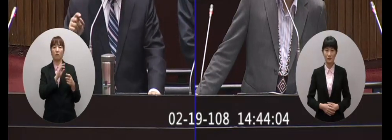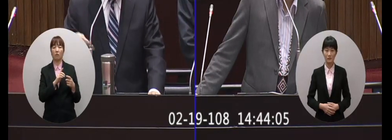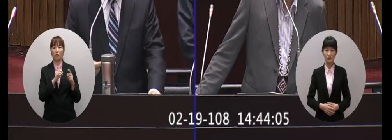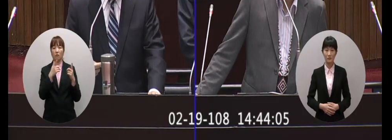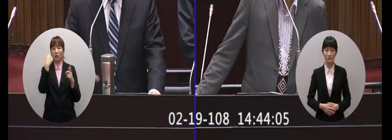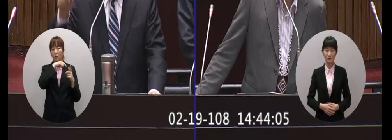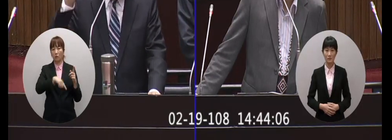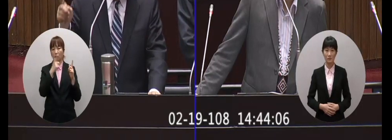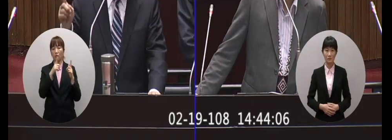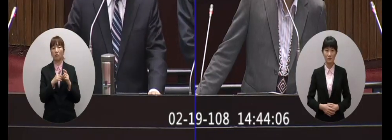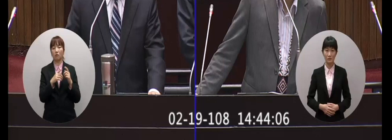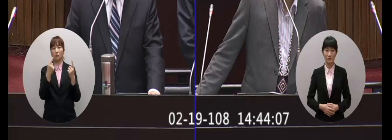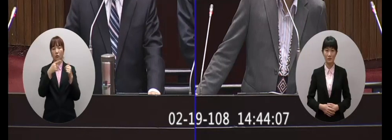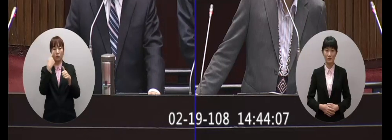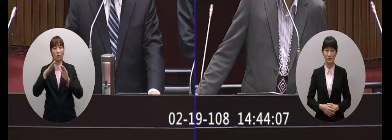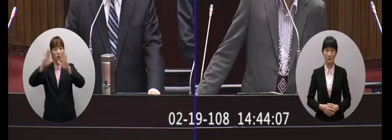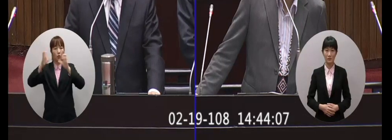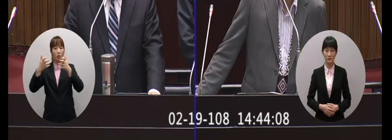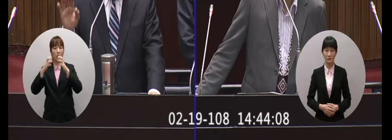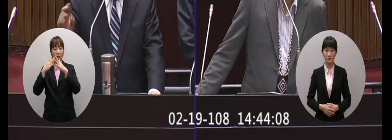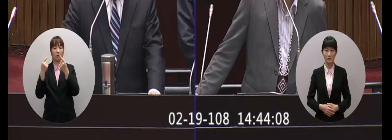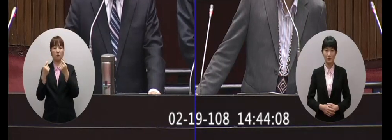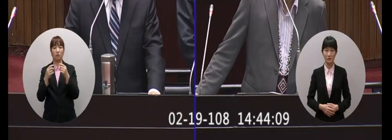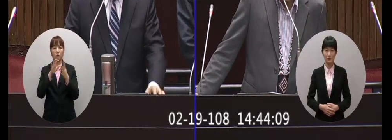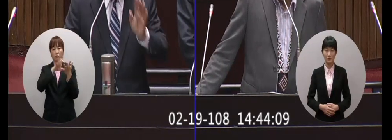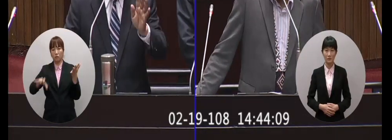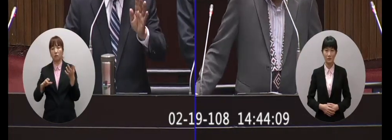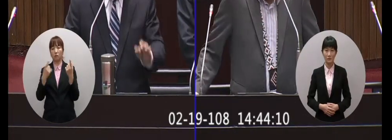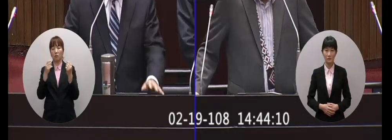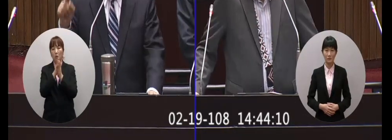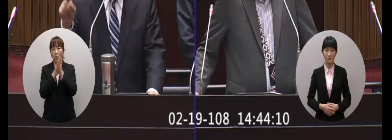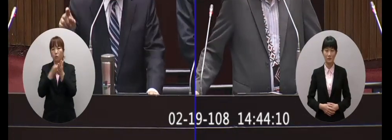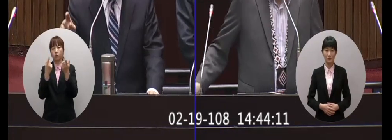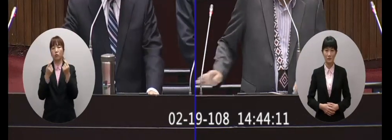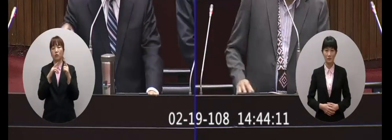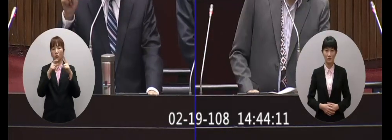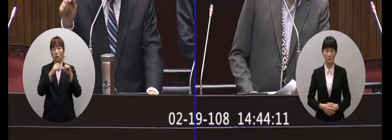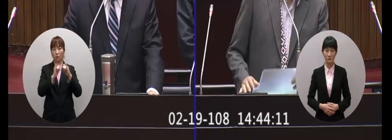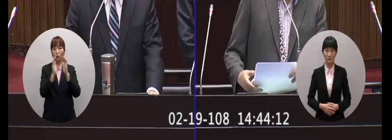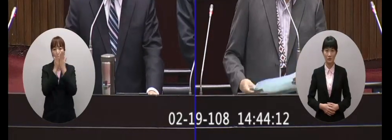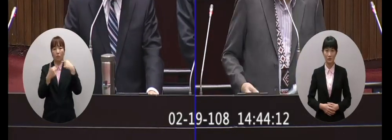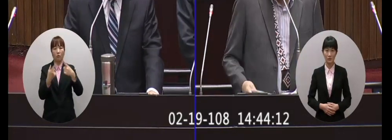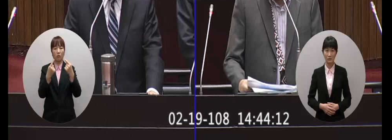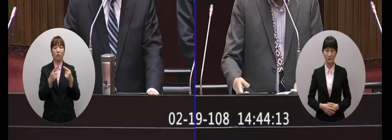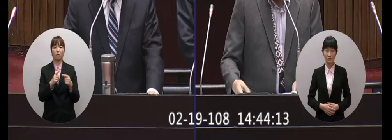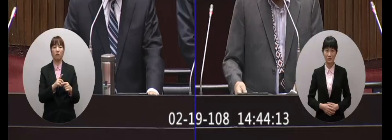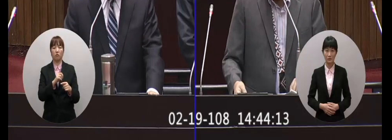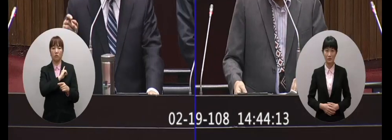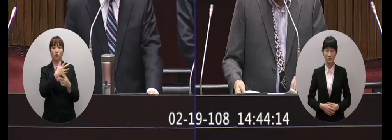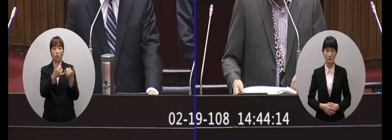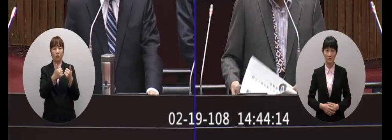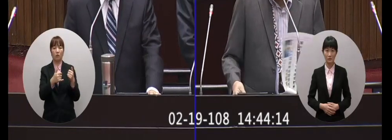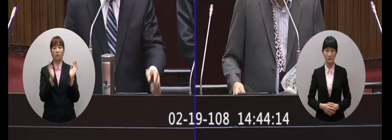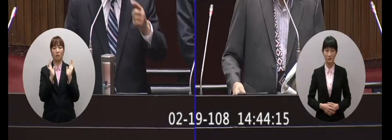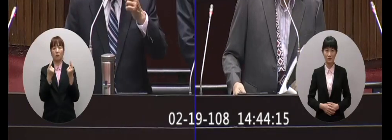不要講台灣最先進的民主國家都會這樣要求不要講要求公民課本都這樣教我們自己的學